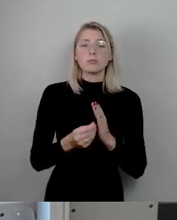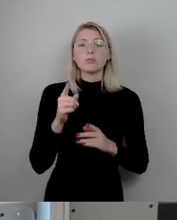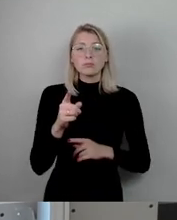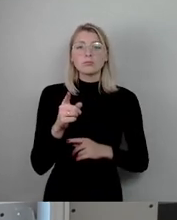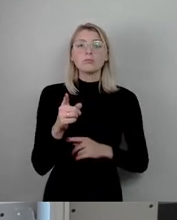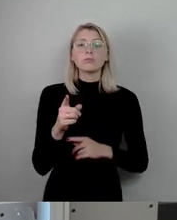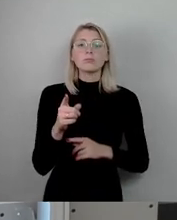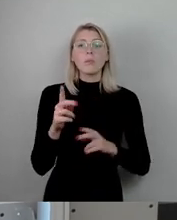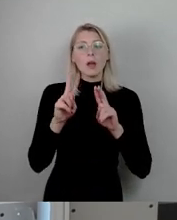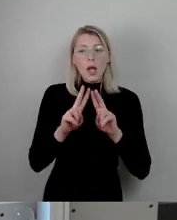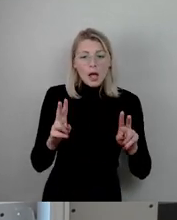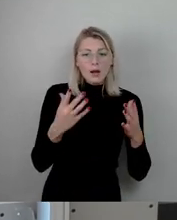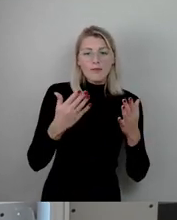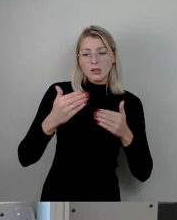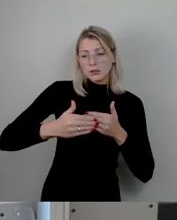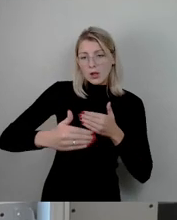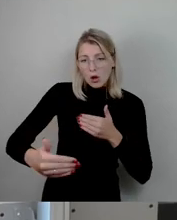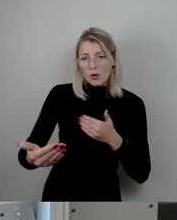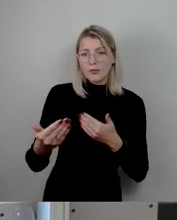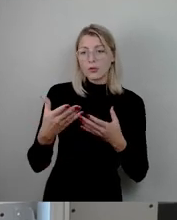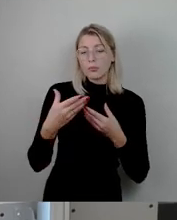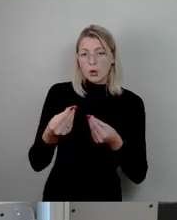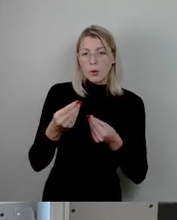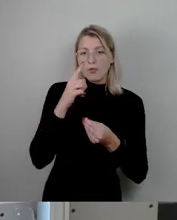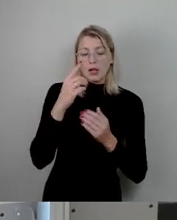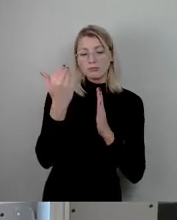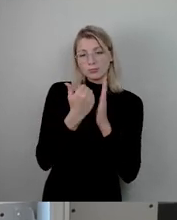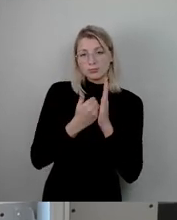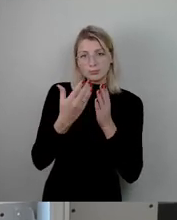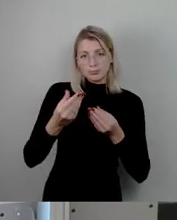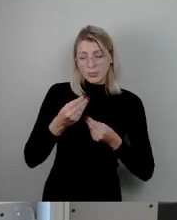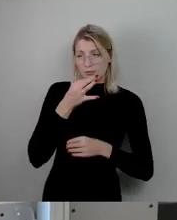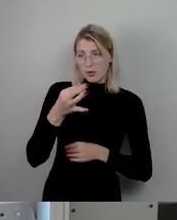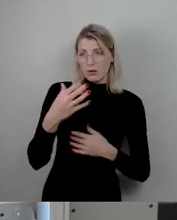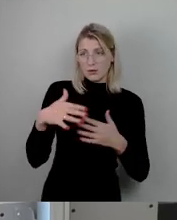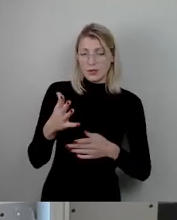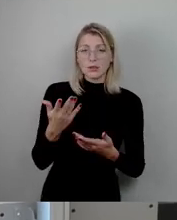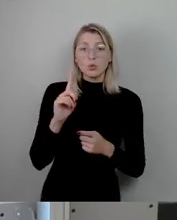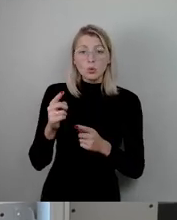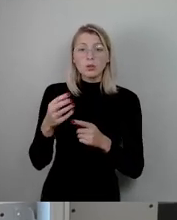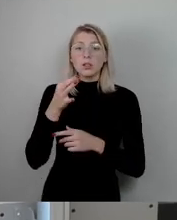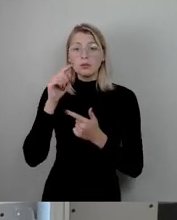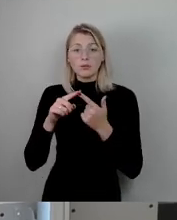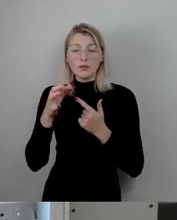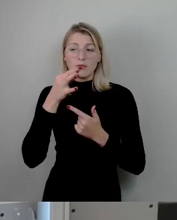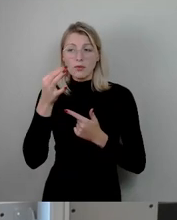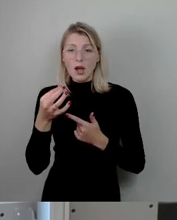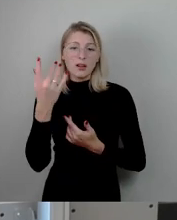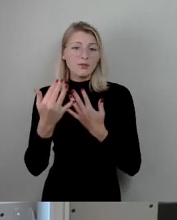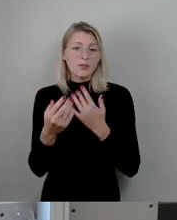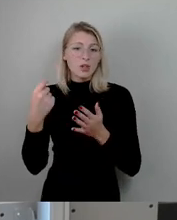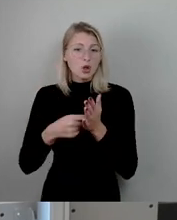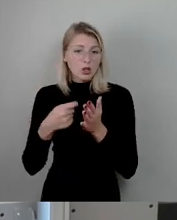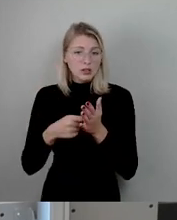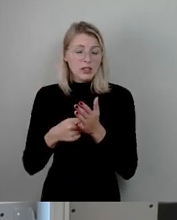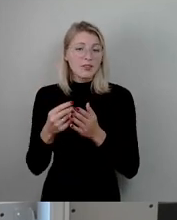Ehrungen in welchem Rhythmus vergeben werden. Und ich hatte auch angefragt, welche Kosten für die Verleihung entsprechend